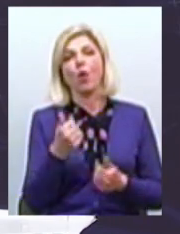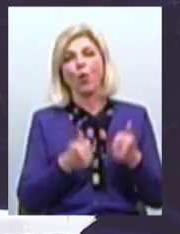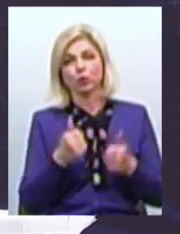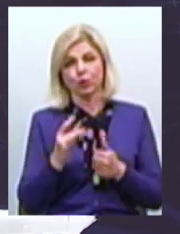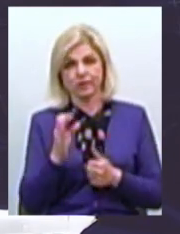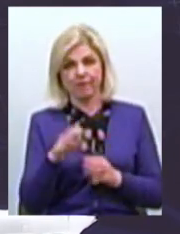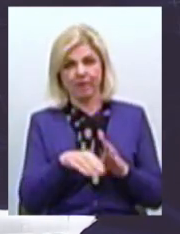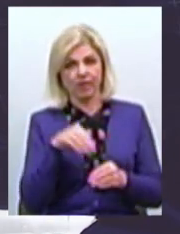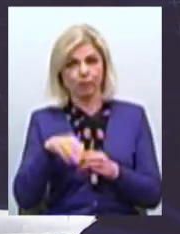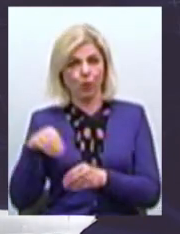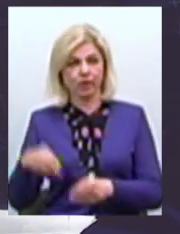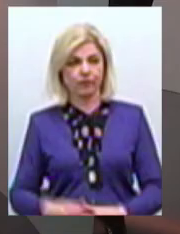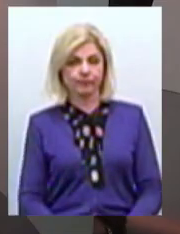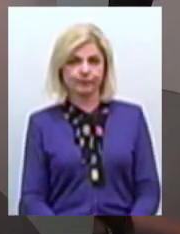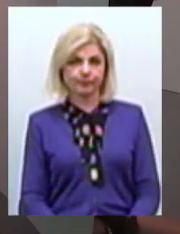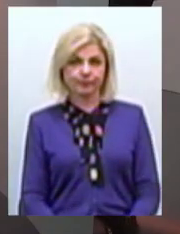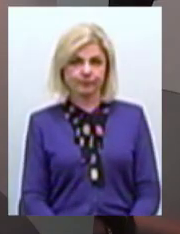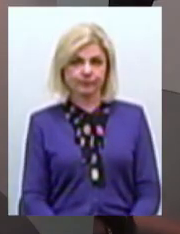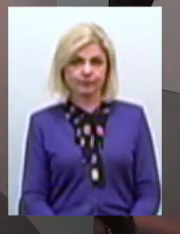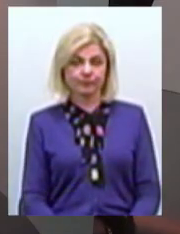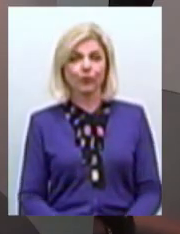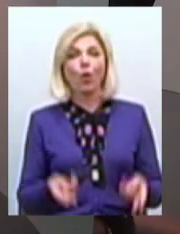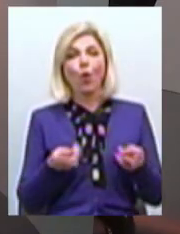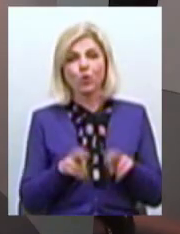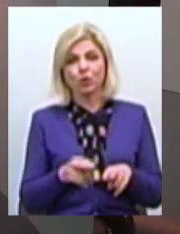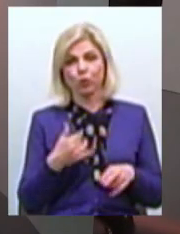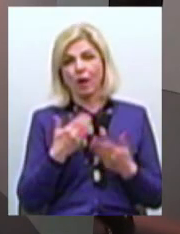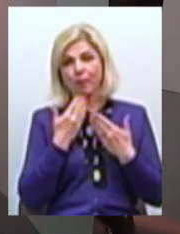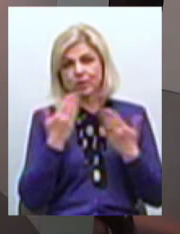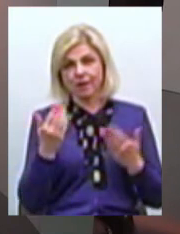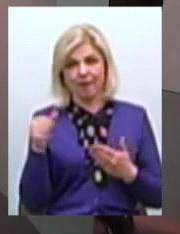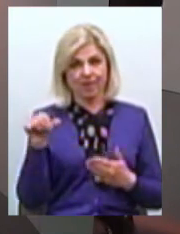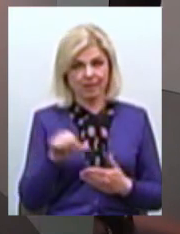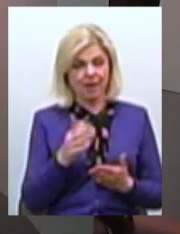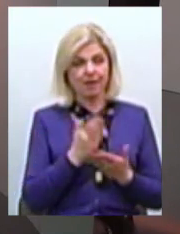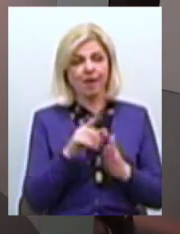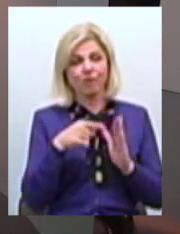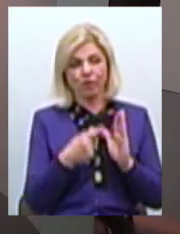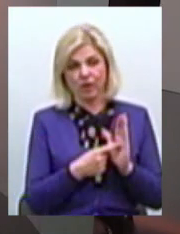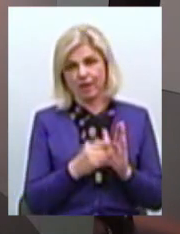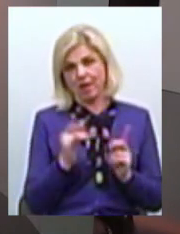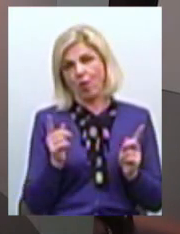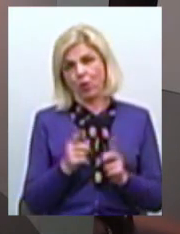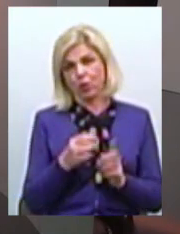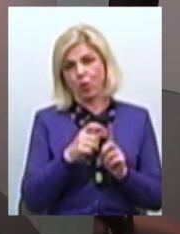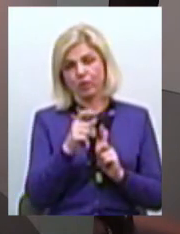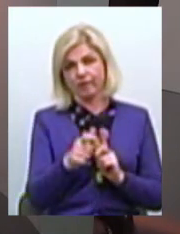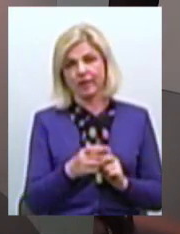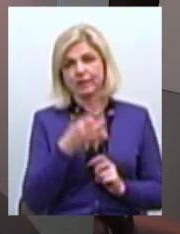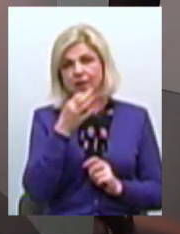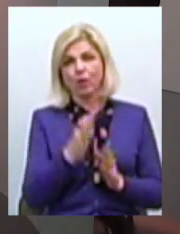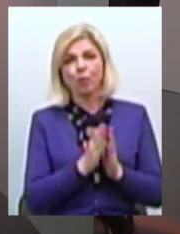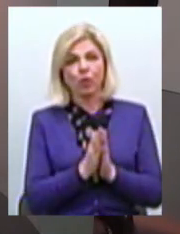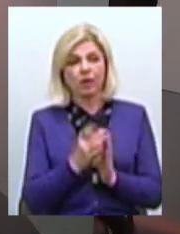відборів У нас залишилася остання хвилина, є запитання і дуже стисла відповідь Скажіть, будь ласка,